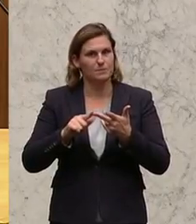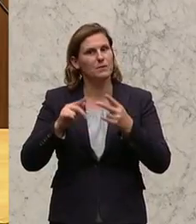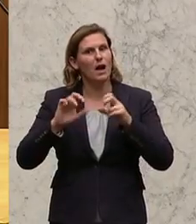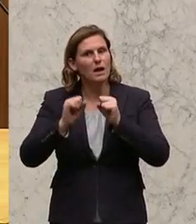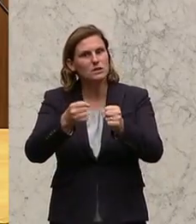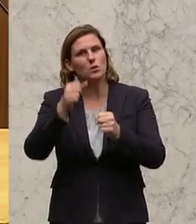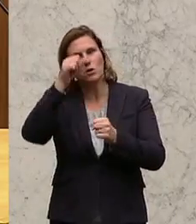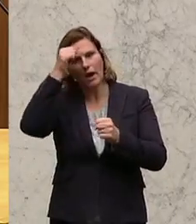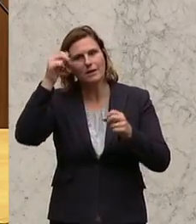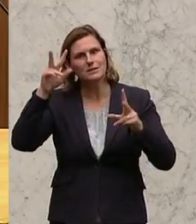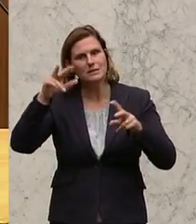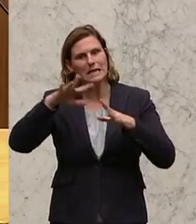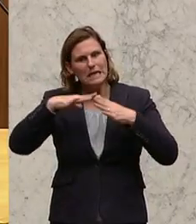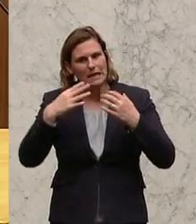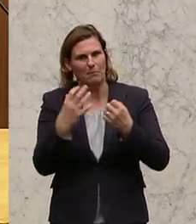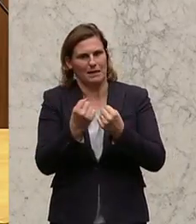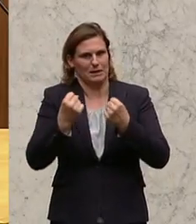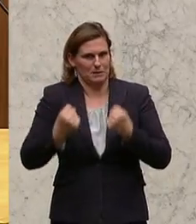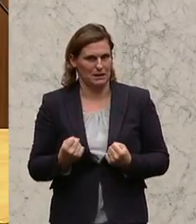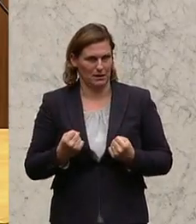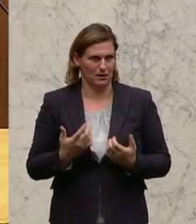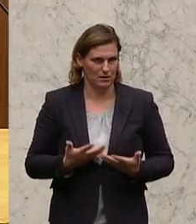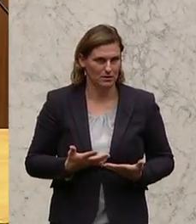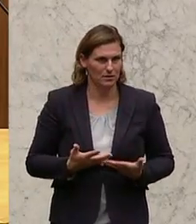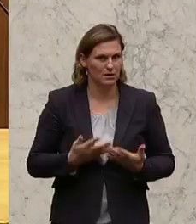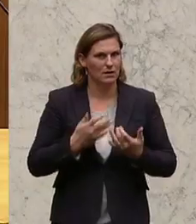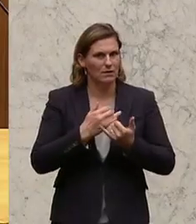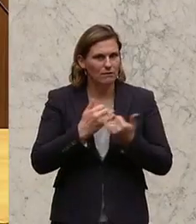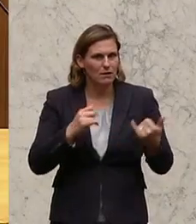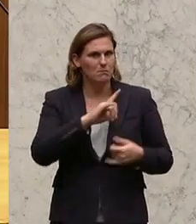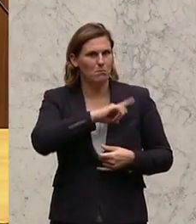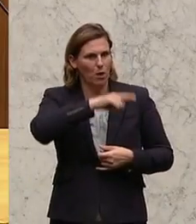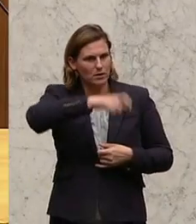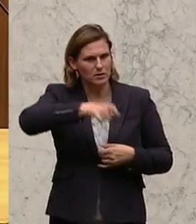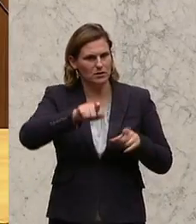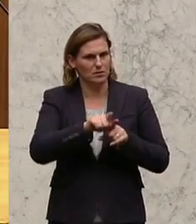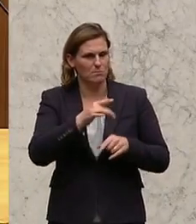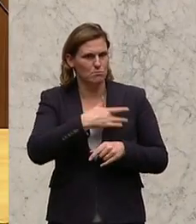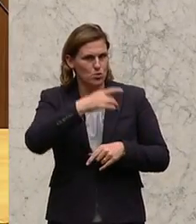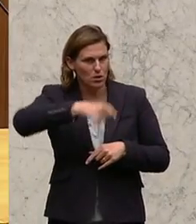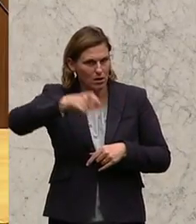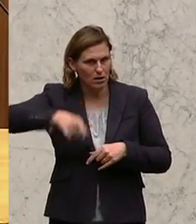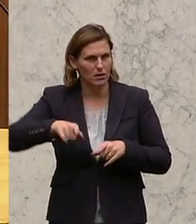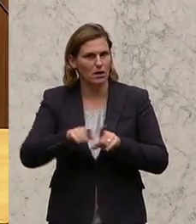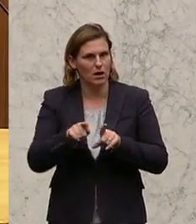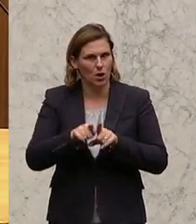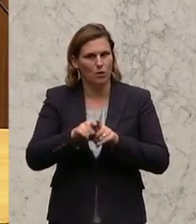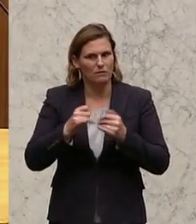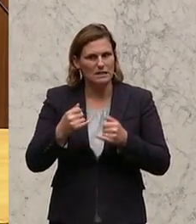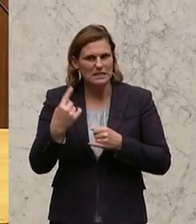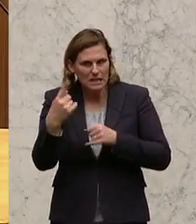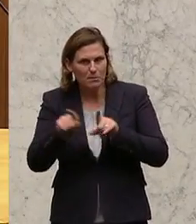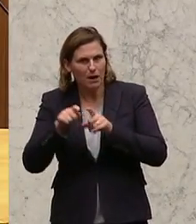mit der eine Verbindung hergestellt werden soll, zwischen den Polizistinnen und Polizisten und den Bürgerinnen und Bürgern, damit sie selbst